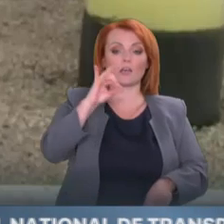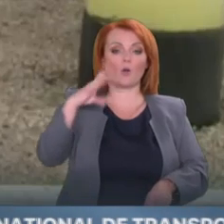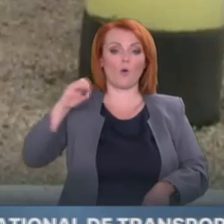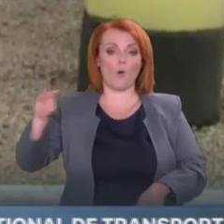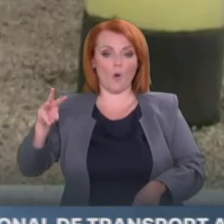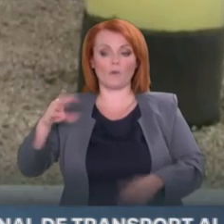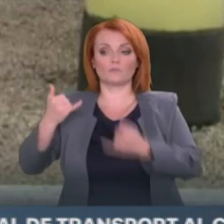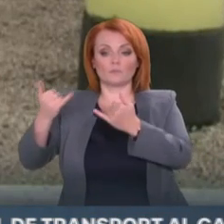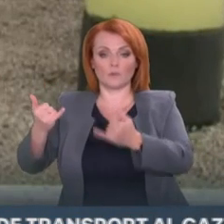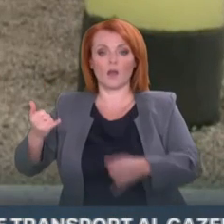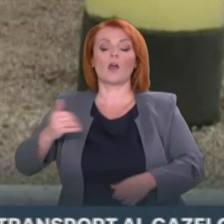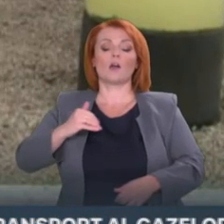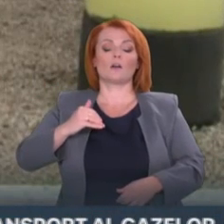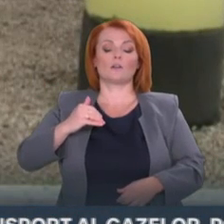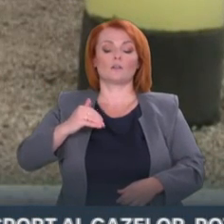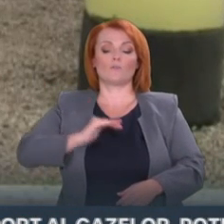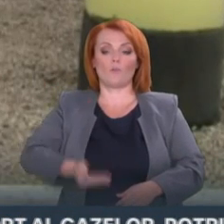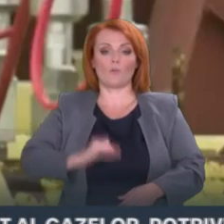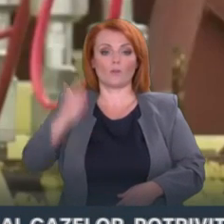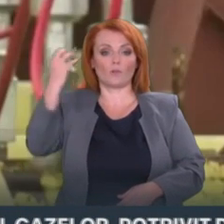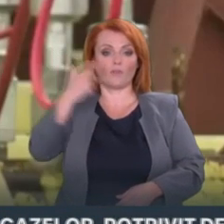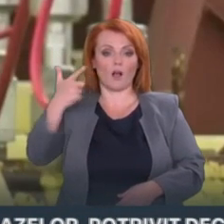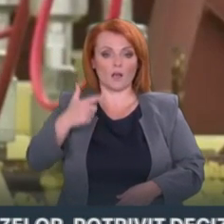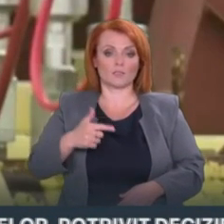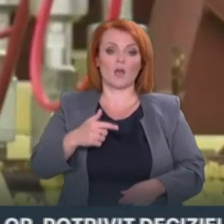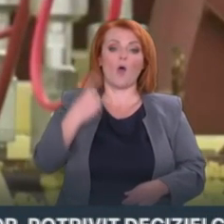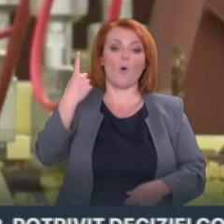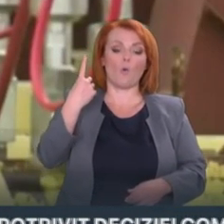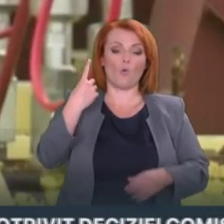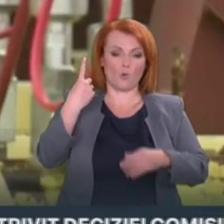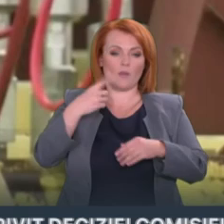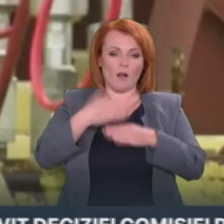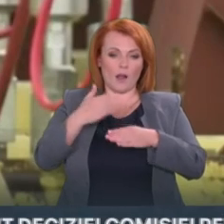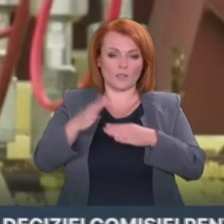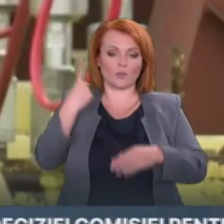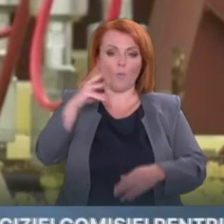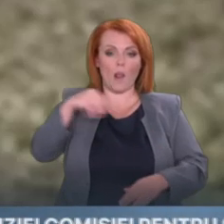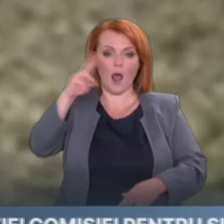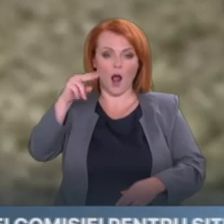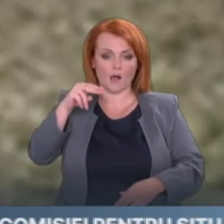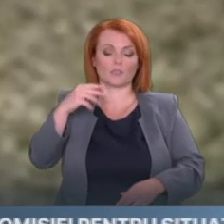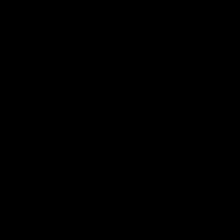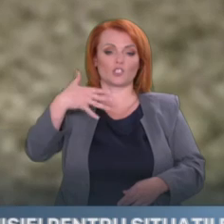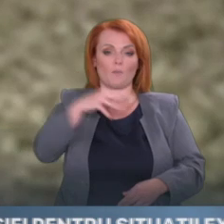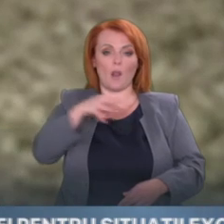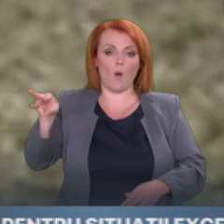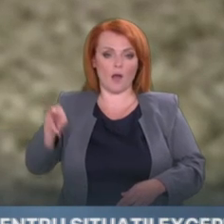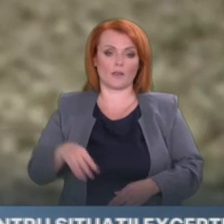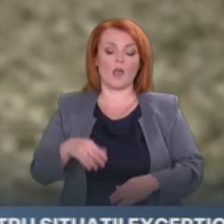MoldovaGaz un credit de un miliard și 50 de milioane de lei cu o dobândă anuală de 21,5%.